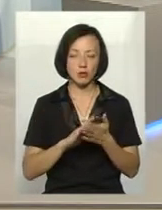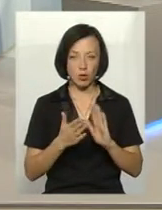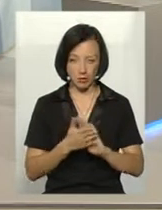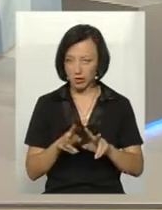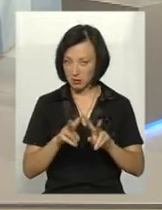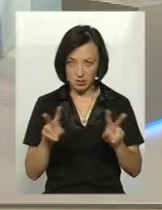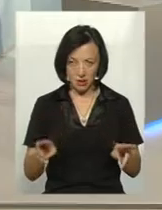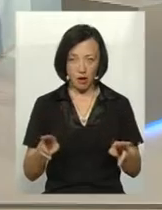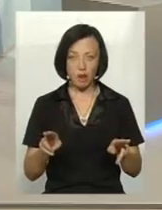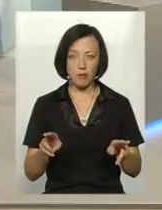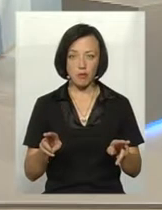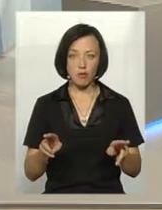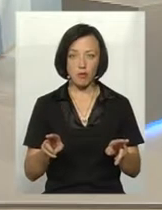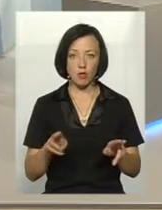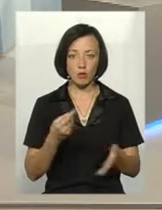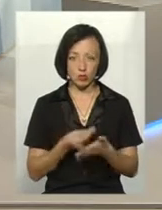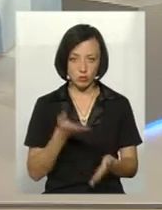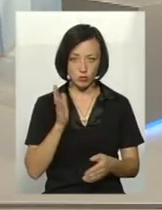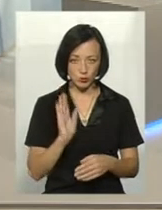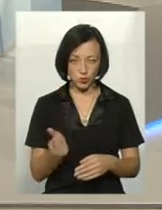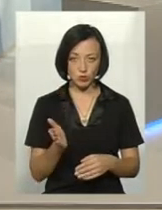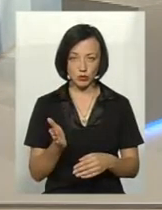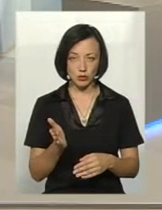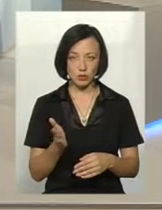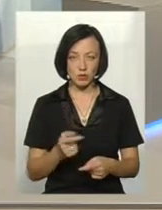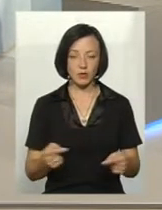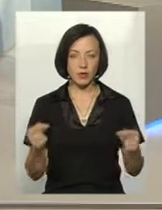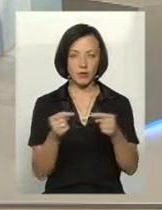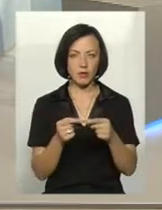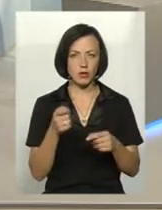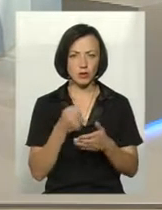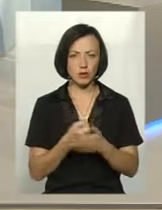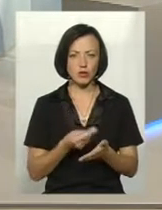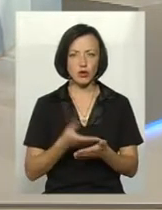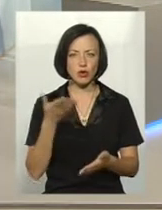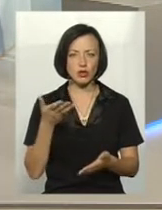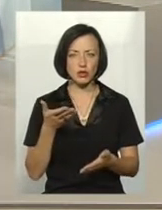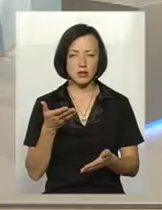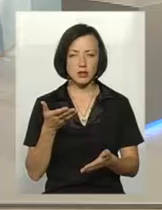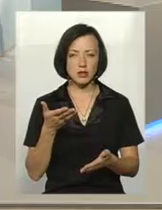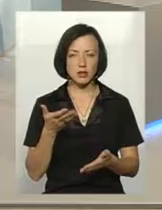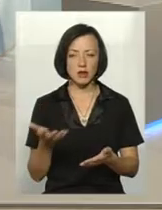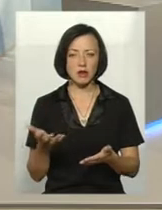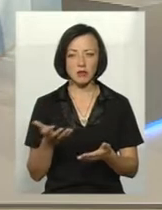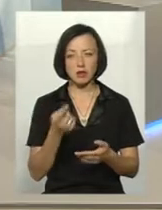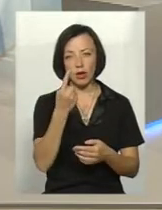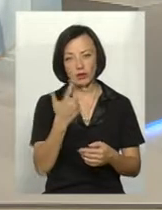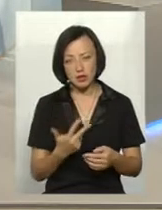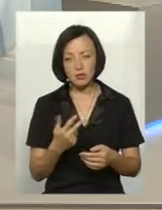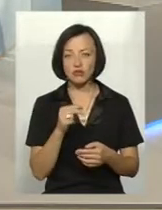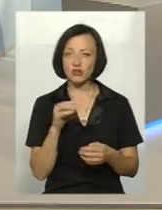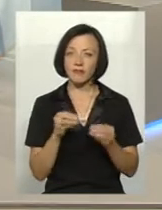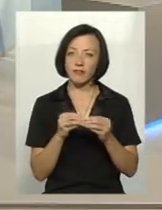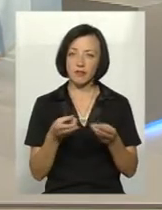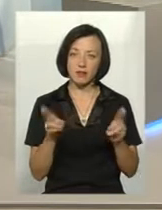само вони здорожчають, відповідно до здорожчання жнивної компанії на третину, чи ціни